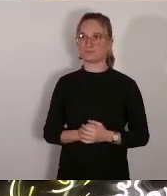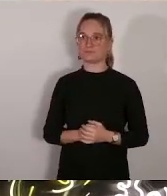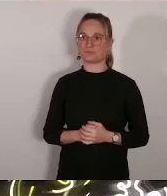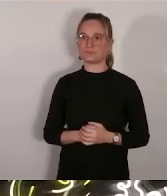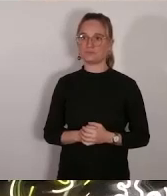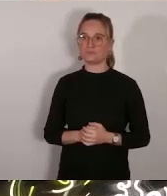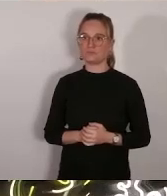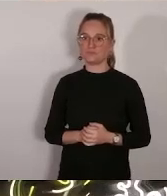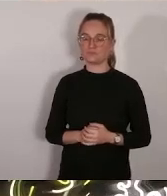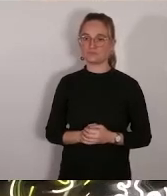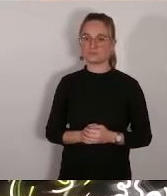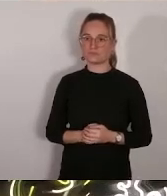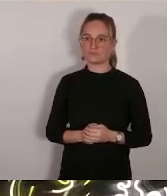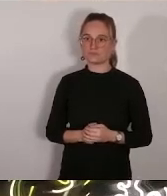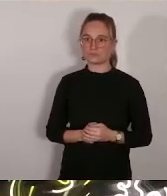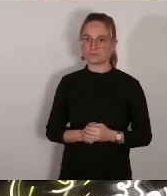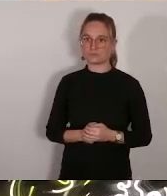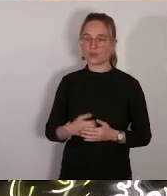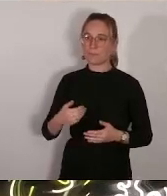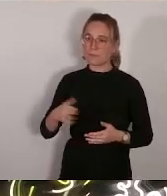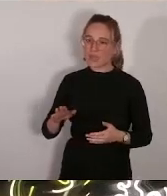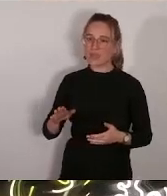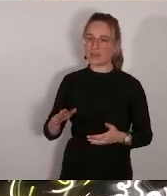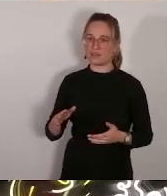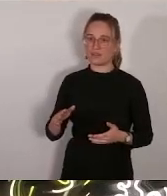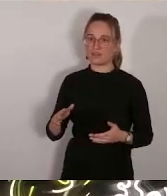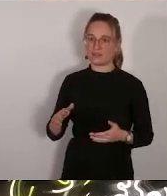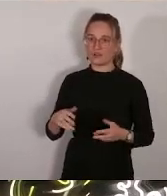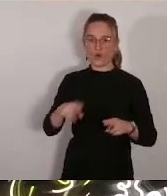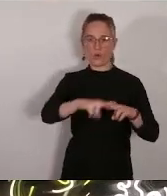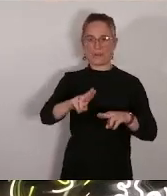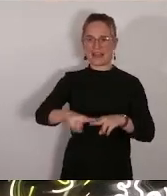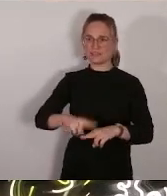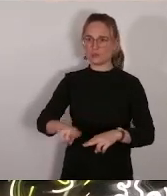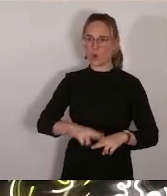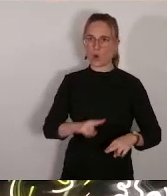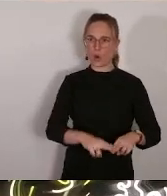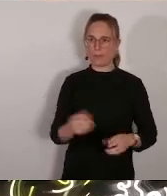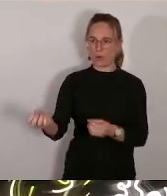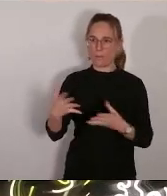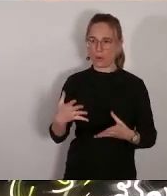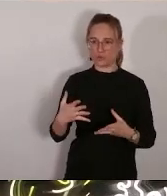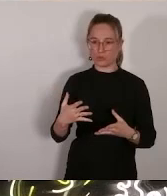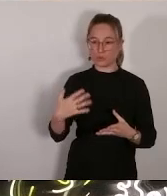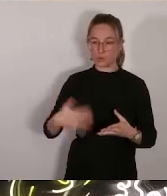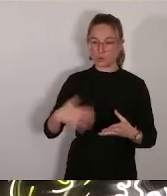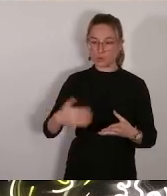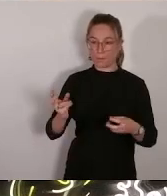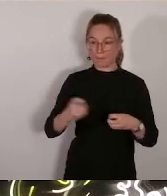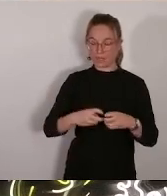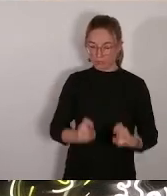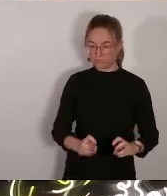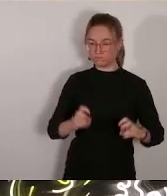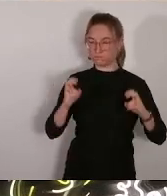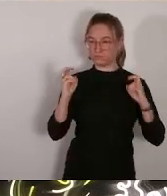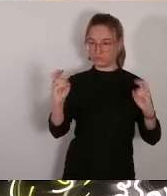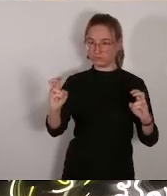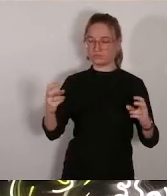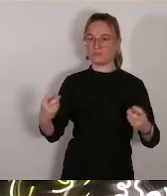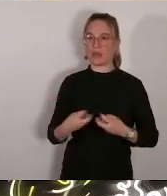opérations proposées sont néanmoins très élevées ici l'opération met au lent au bagne accusation